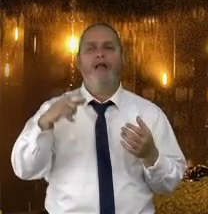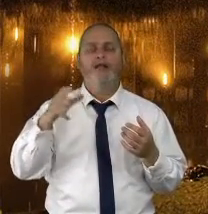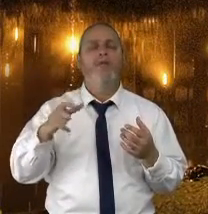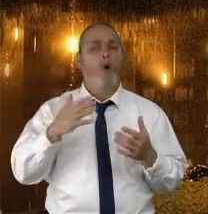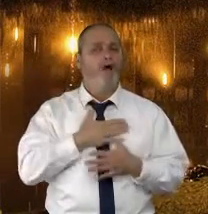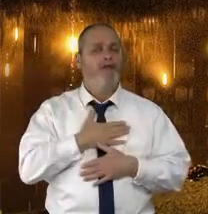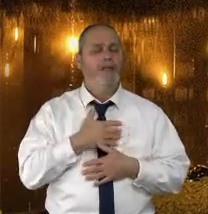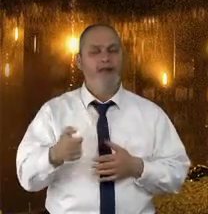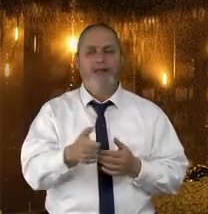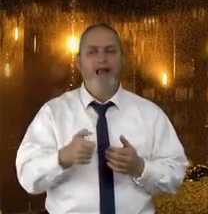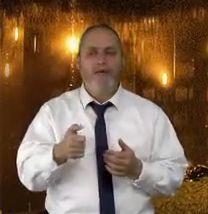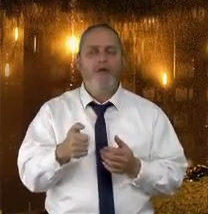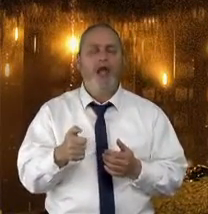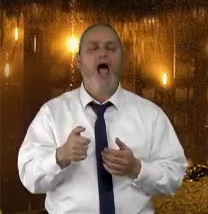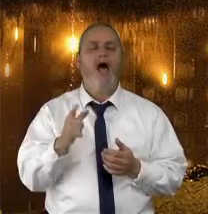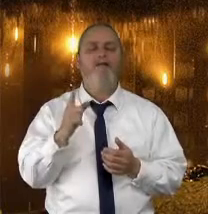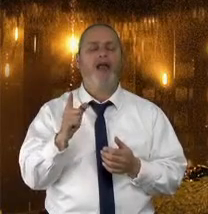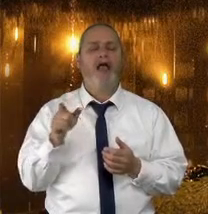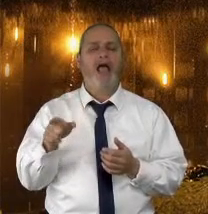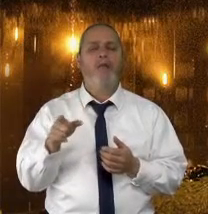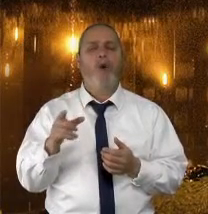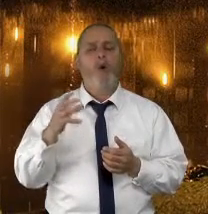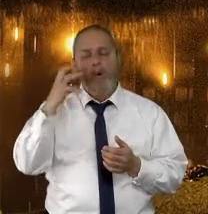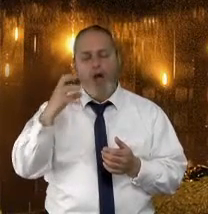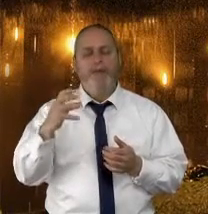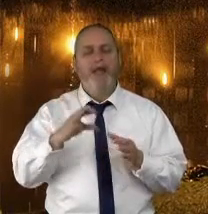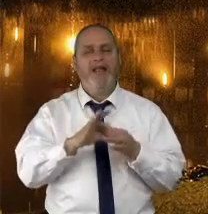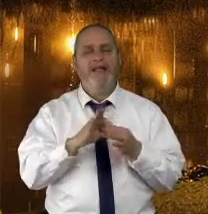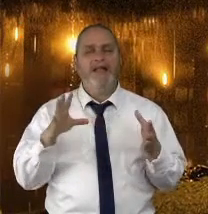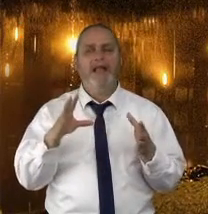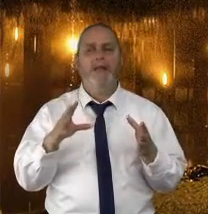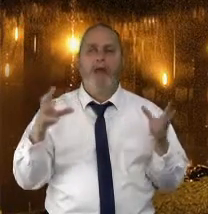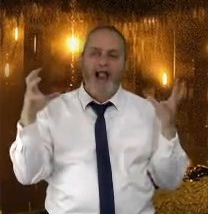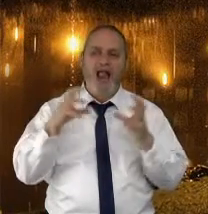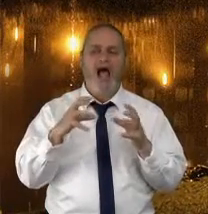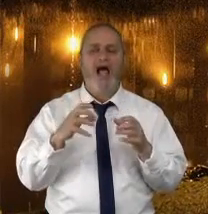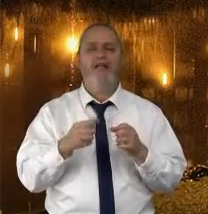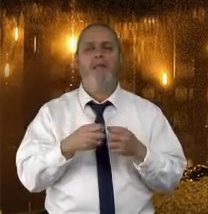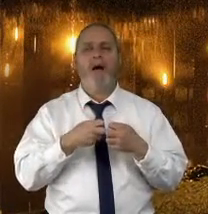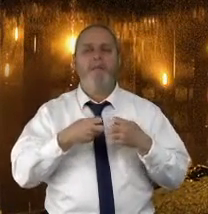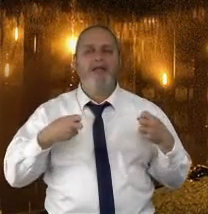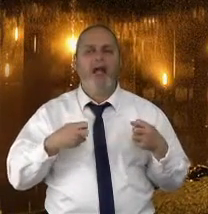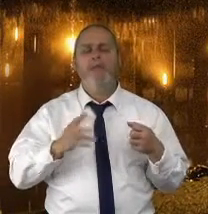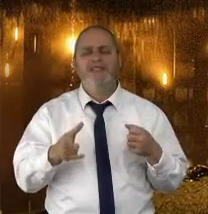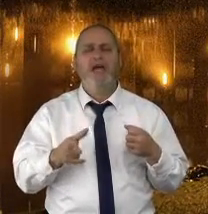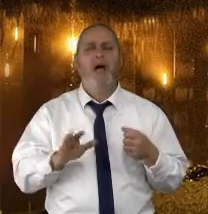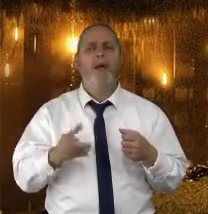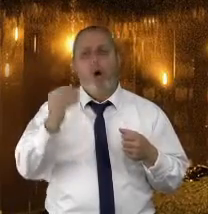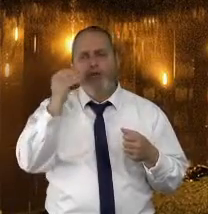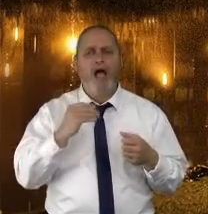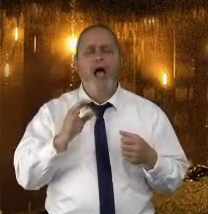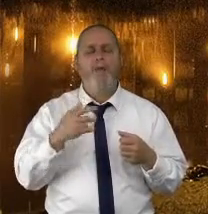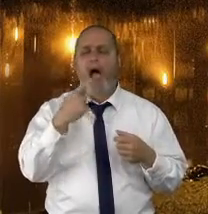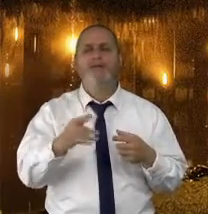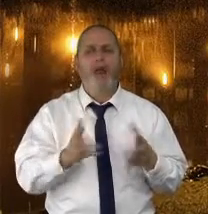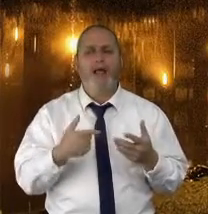הם אוהבים את הטלפון היד, אבל גם אוהבים להתנתק. כתחושה שאין את הלחץ, את המתח, מי זה, מה זה, מה